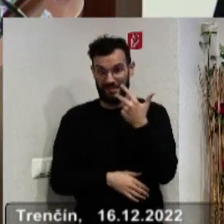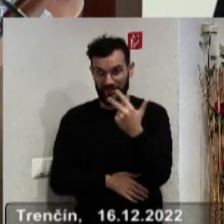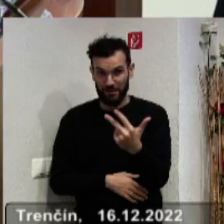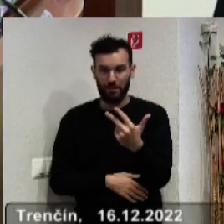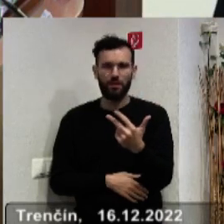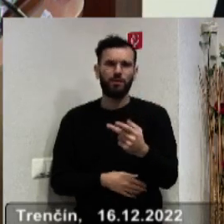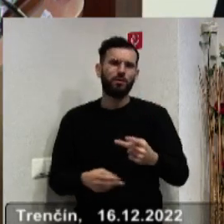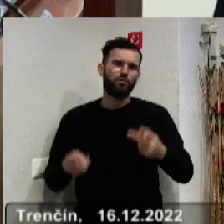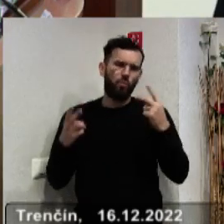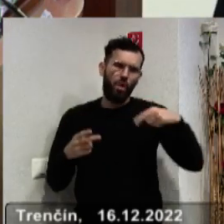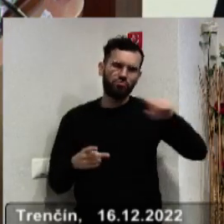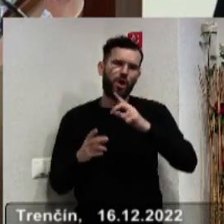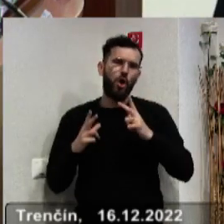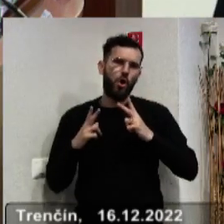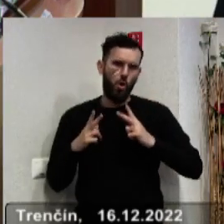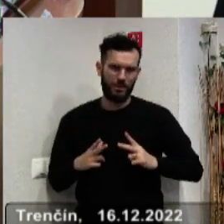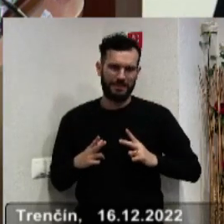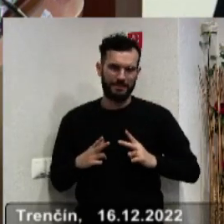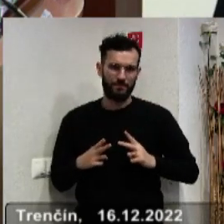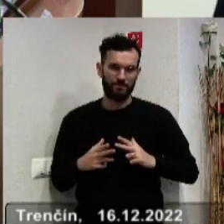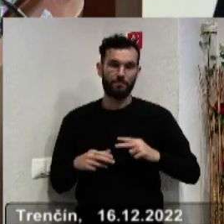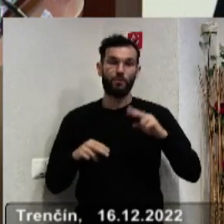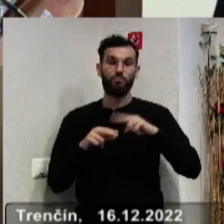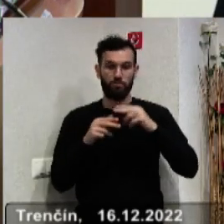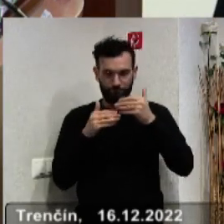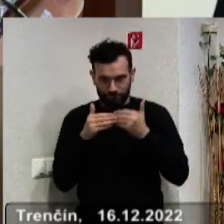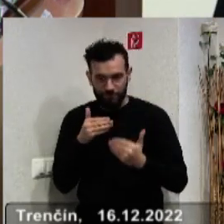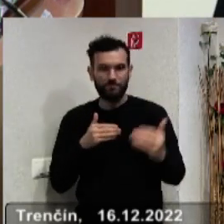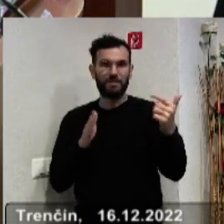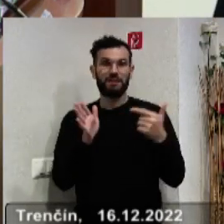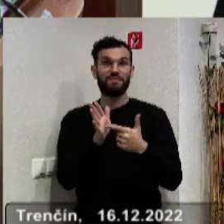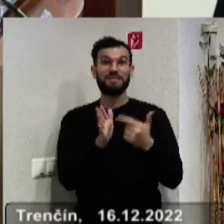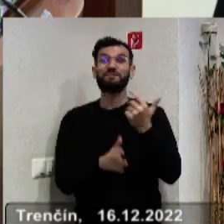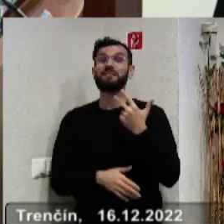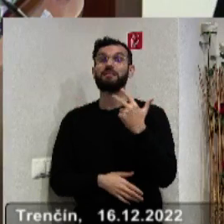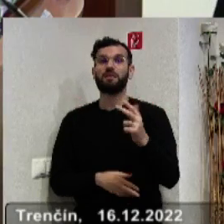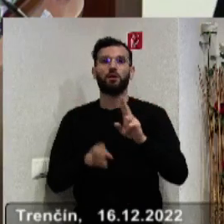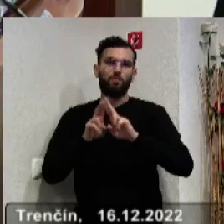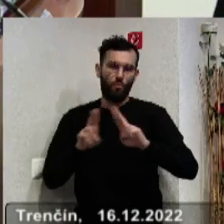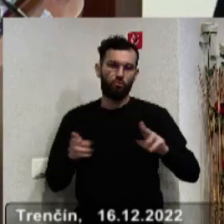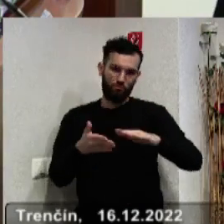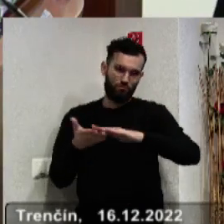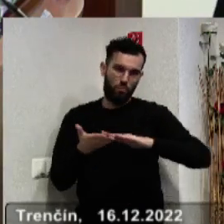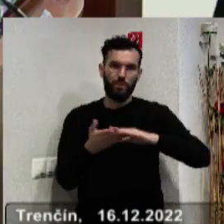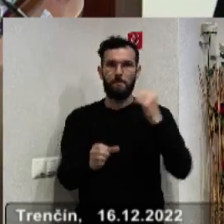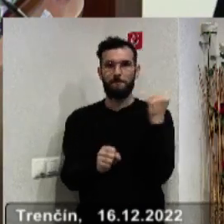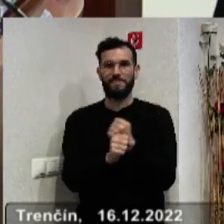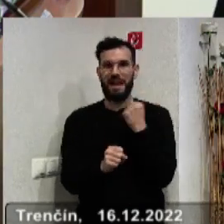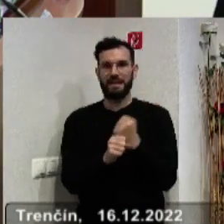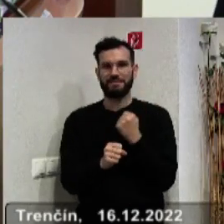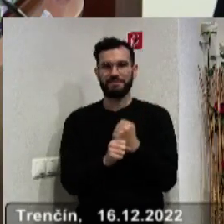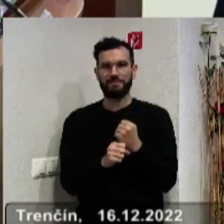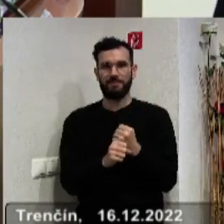teda naozaj, oddychnite, aby sme mohli po tomto ťažkom roku 2023 spoločne spoločne pracovať